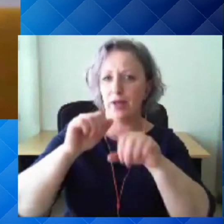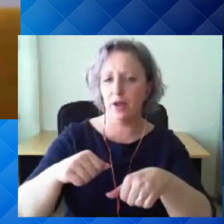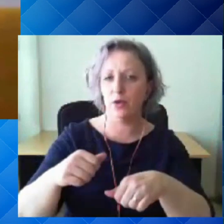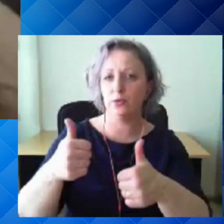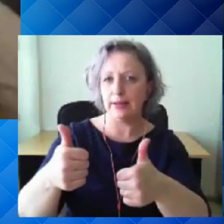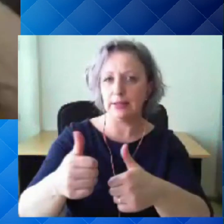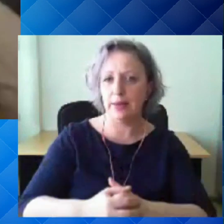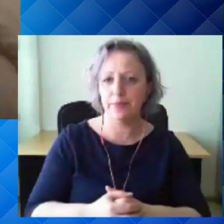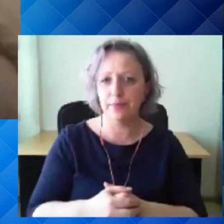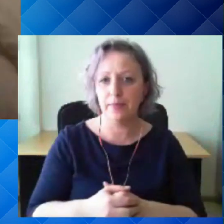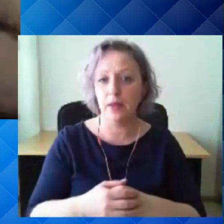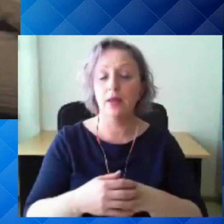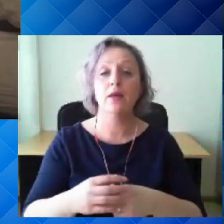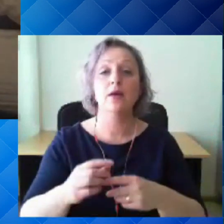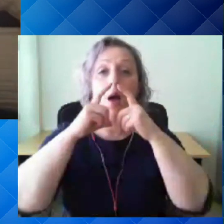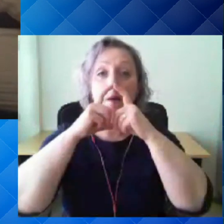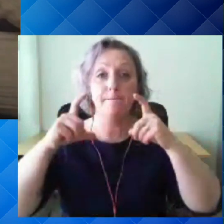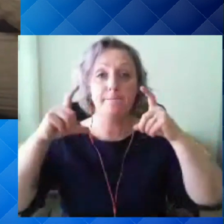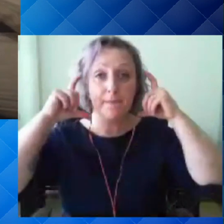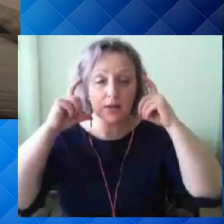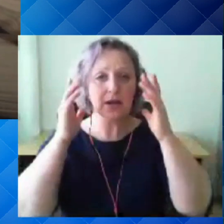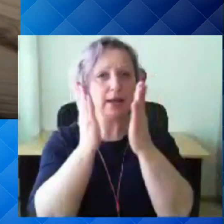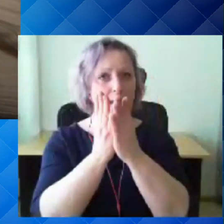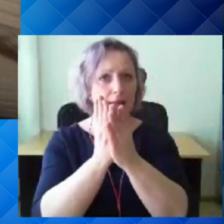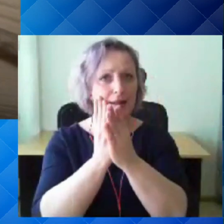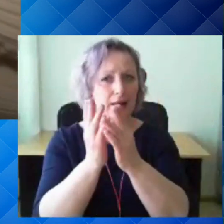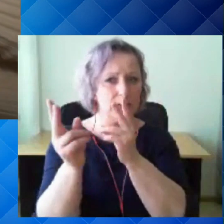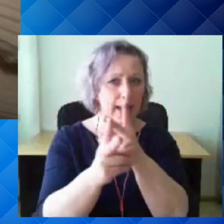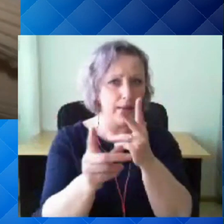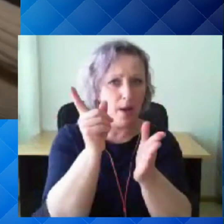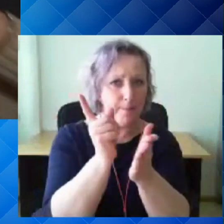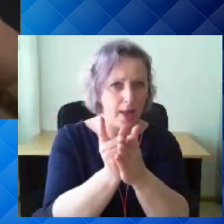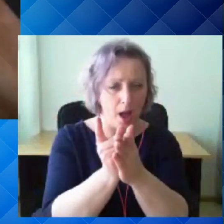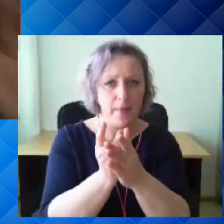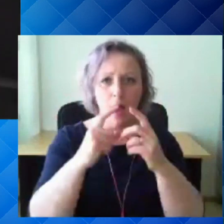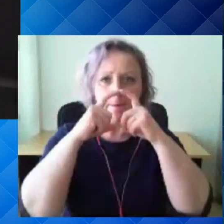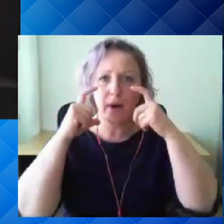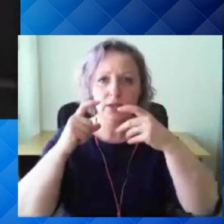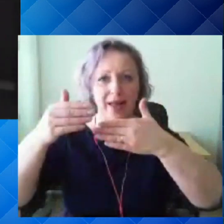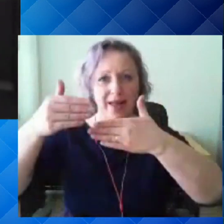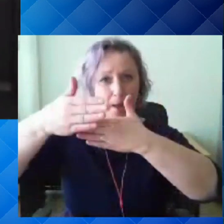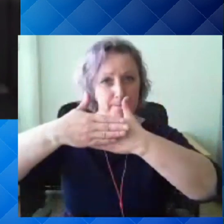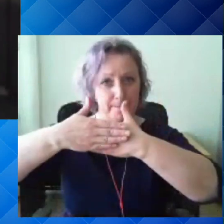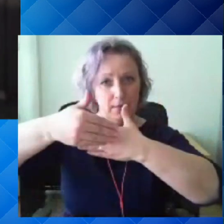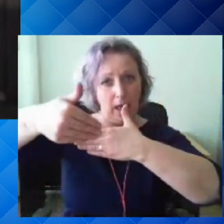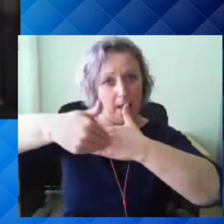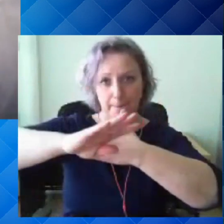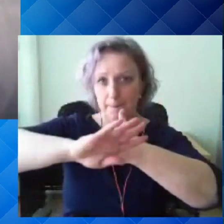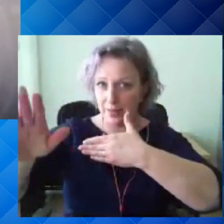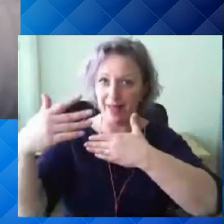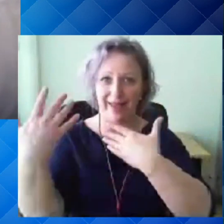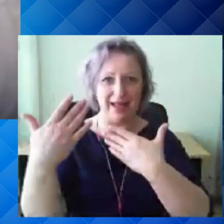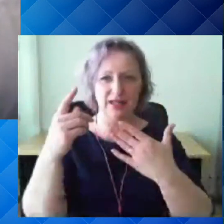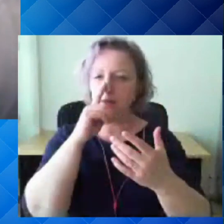efektiivselt. Maski kandest tuleks kindlasti jälgida, et ei puudutaks maski välispinda ja see läbi ei saastaks oma käsi.